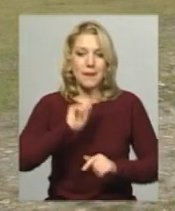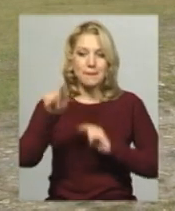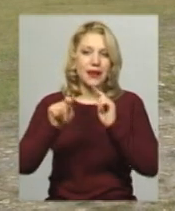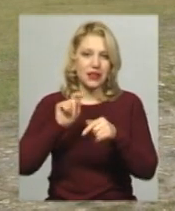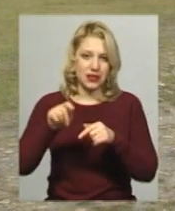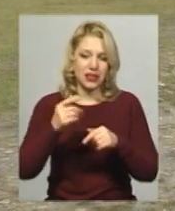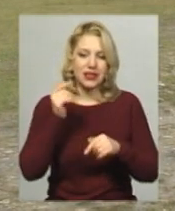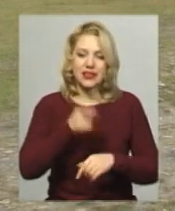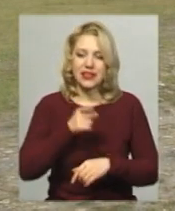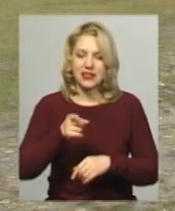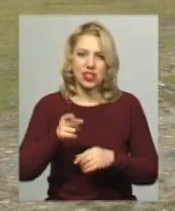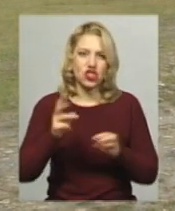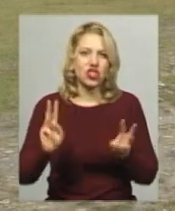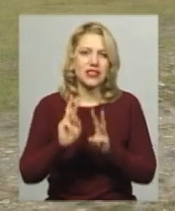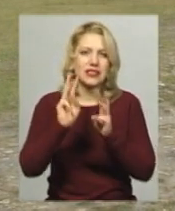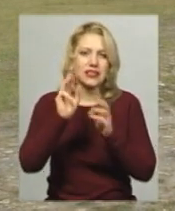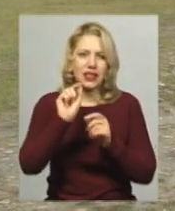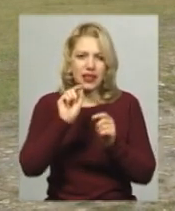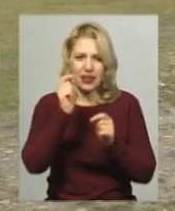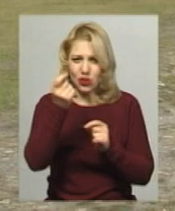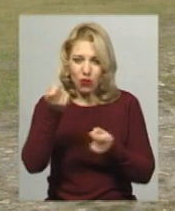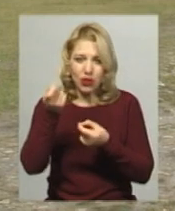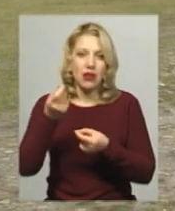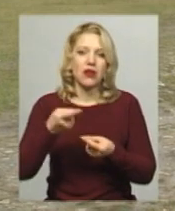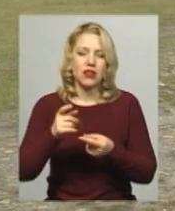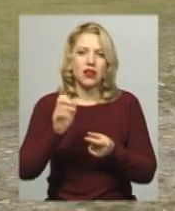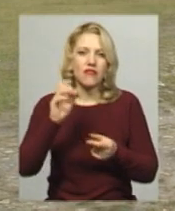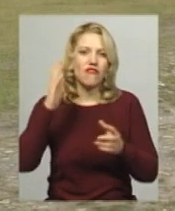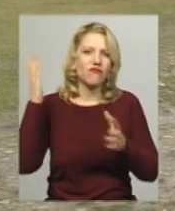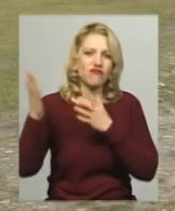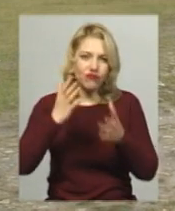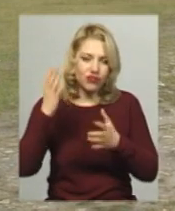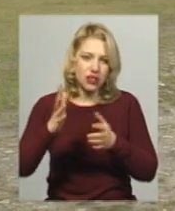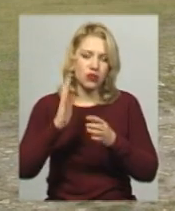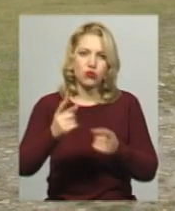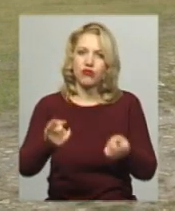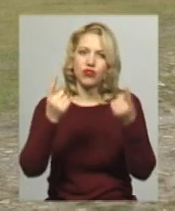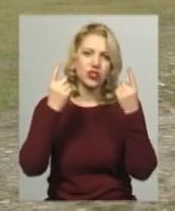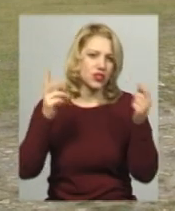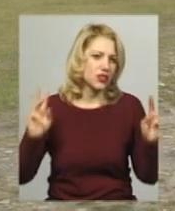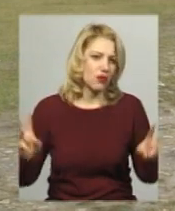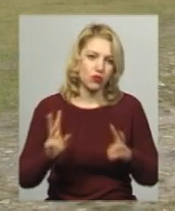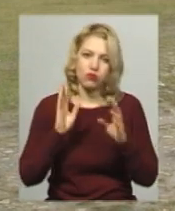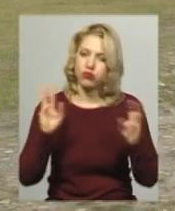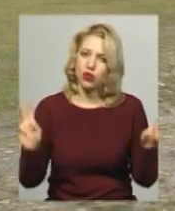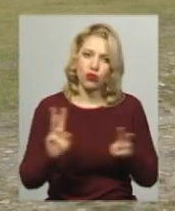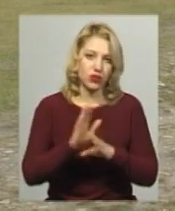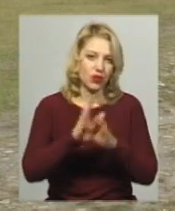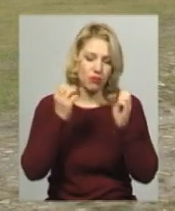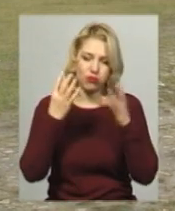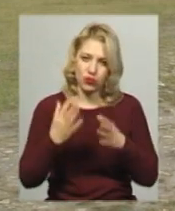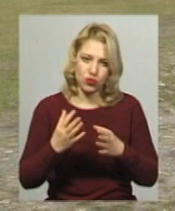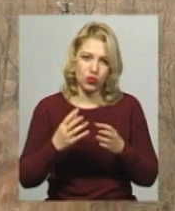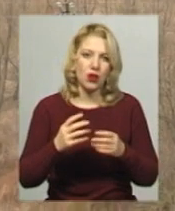іскринок, і кілька з них може бути роздути вітром, і буде величезна пожежа. І тоді буде горіти не тільки плавні, а тоді буде